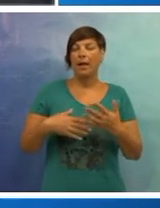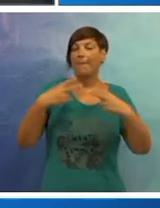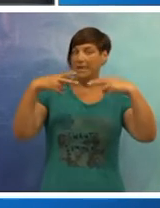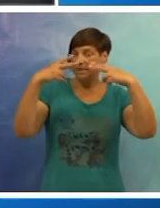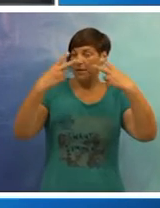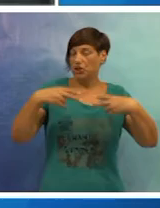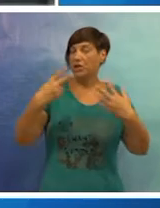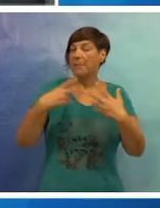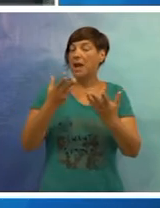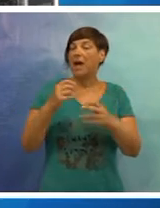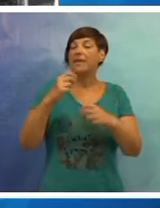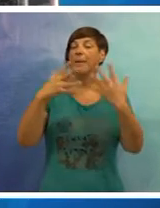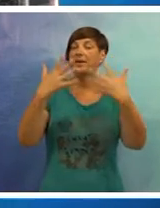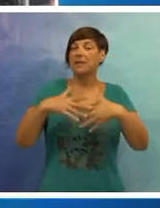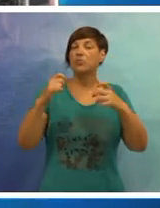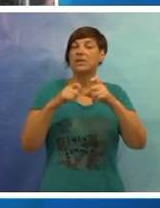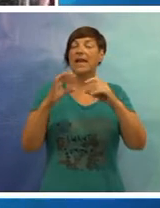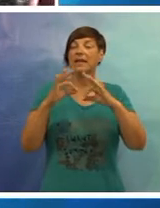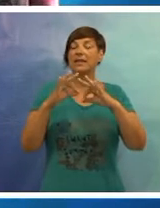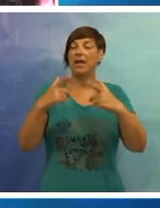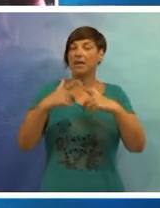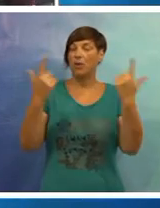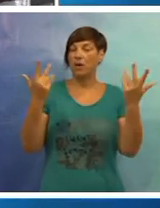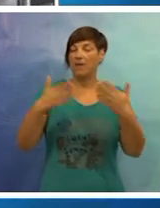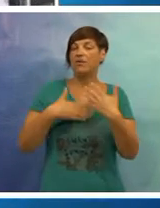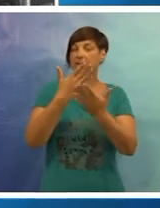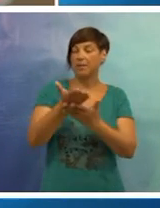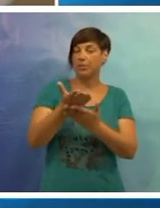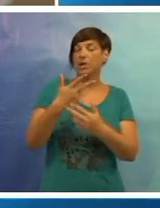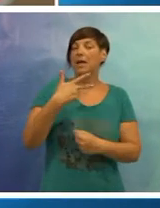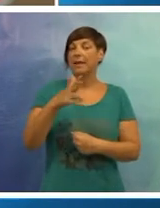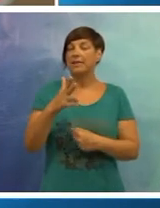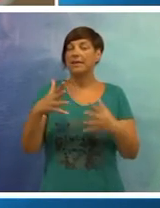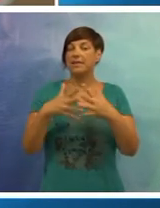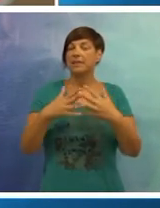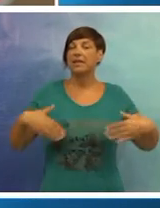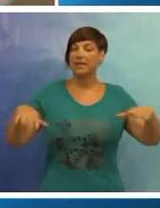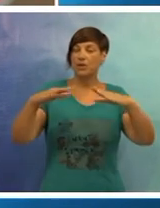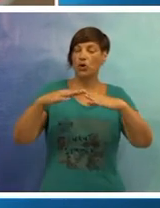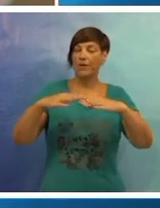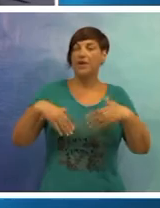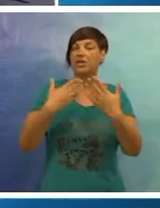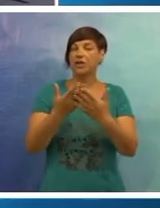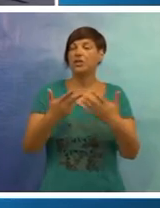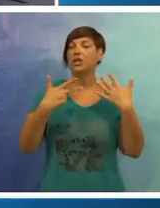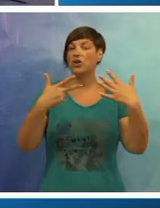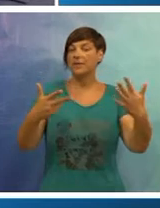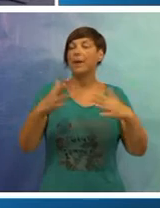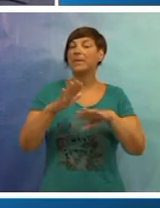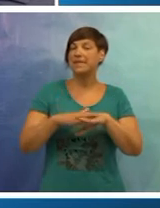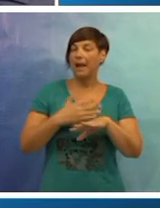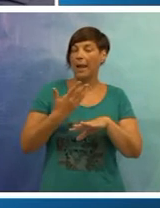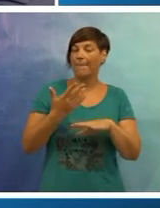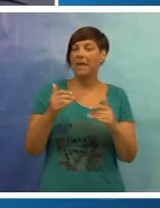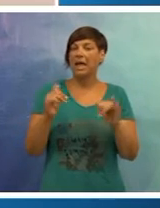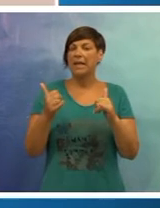Vijesto o istražnim radnjama nadležnih institucija u Sanitatu u javnosti je puštena na 13. sjednici gradskog vijeća, održanoj